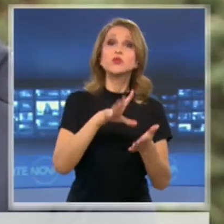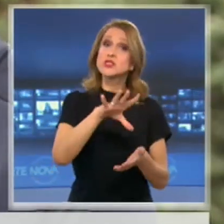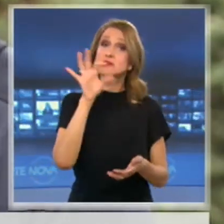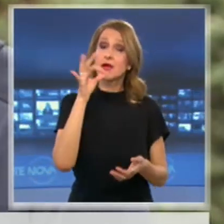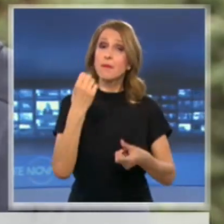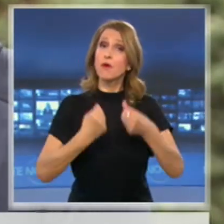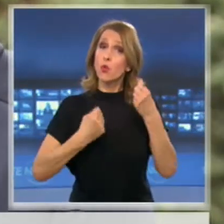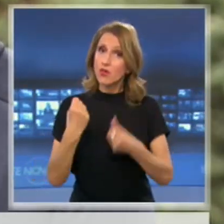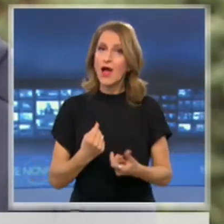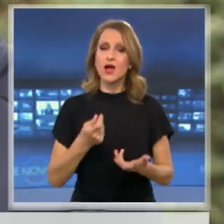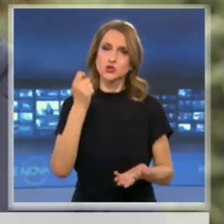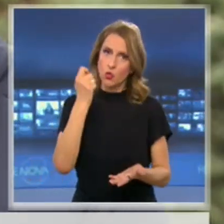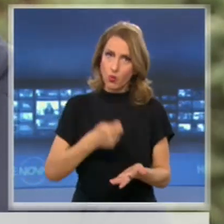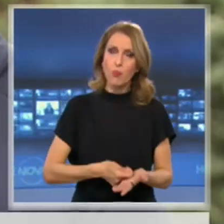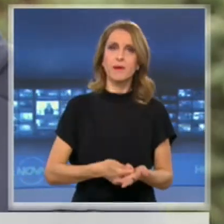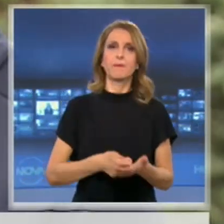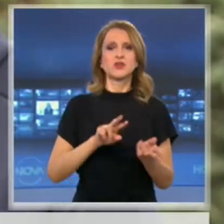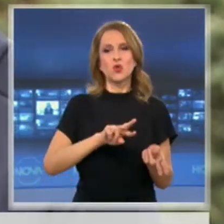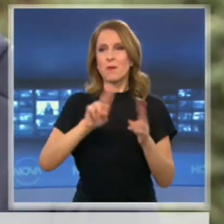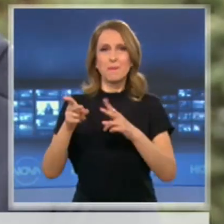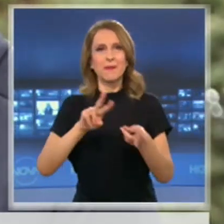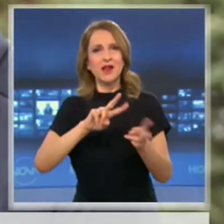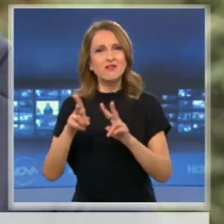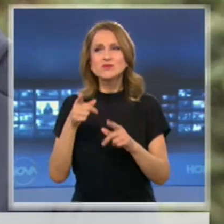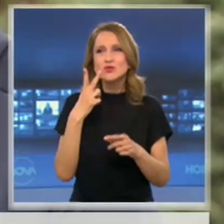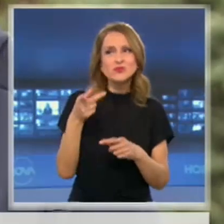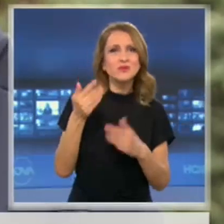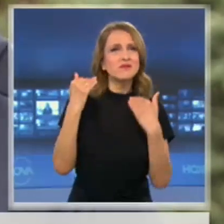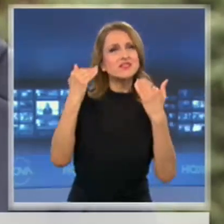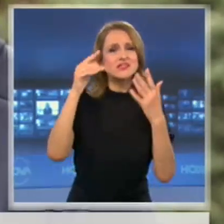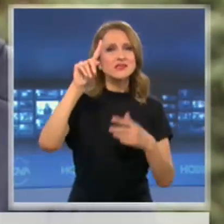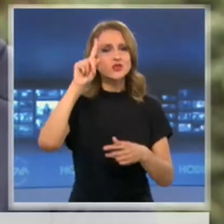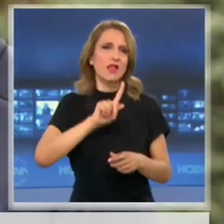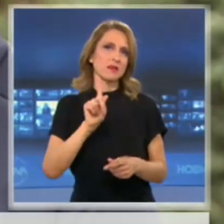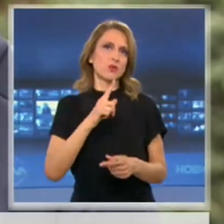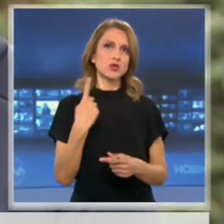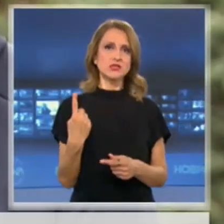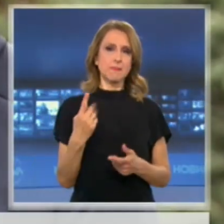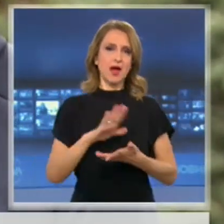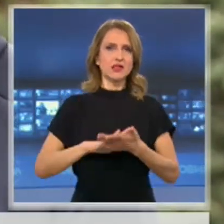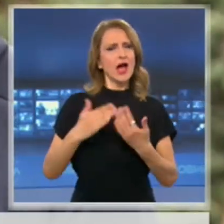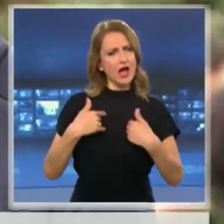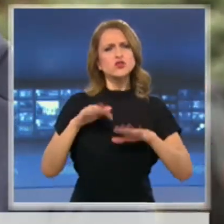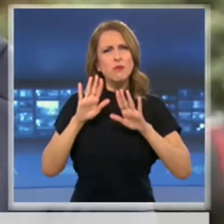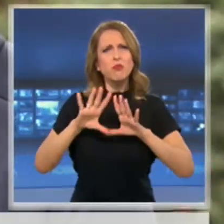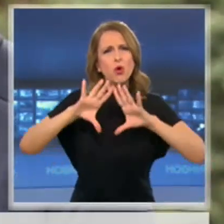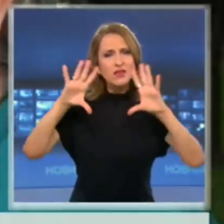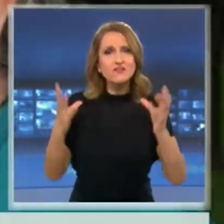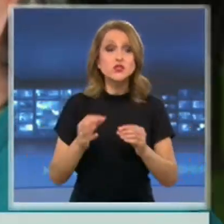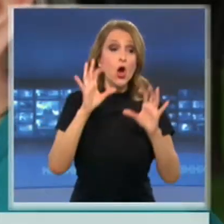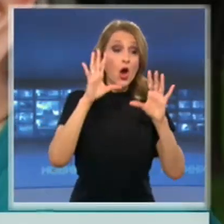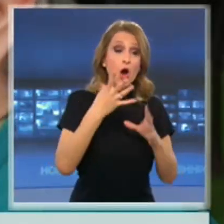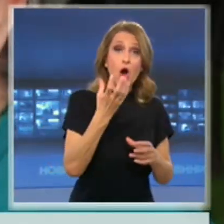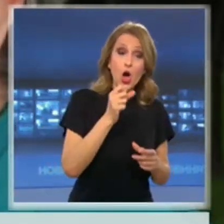автомобил, ще го купим, ще отидем, ще го прехвърлим. Тъй като е възрастна жена, тя не може сама да се справя с тия неща, ще й помогна с целият процес от до.